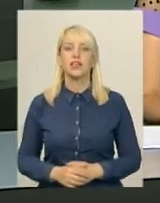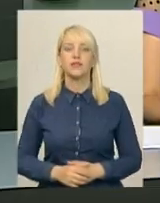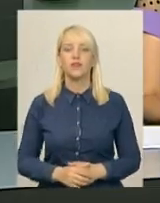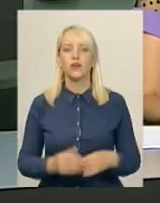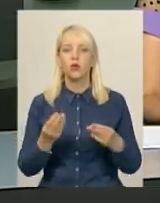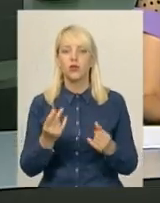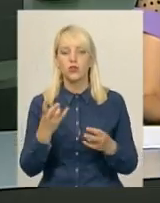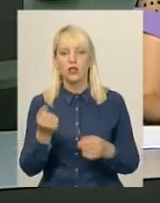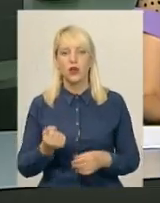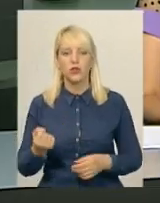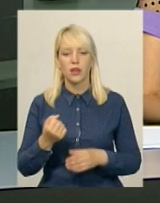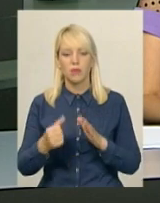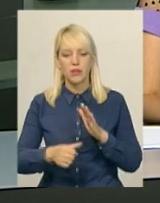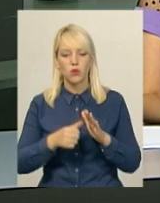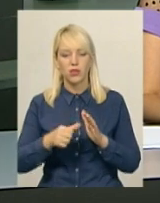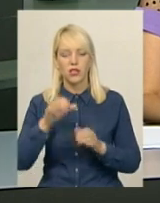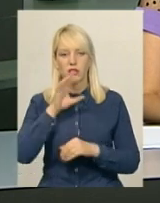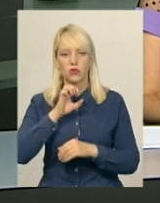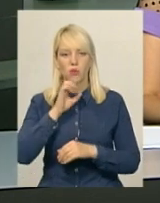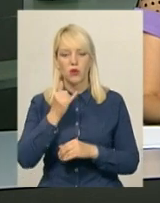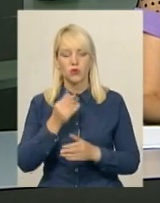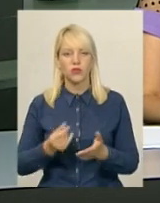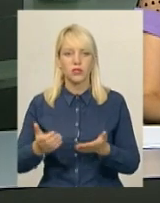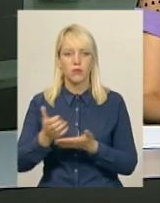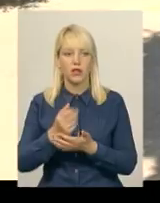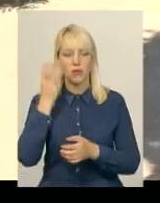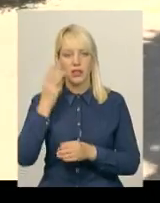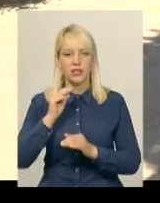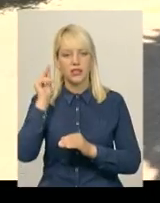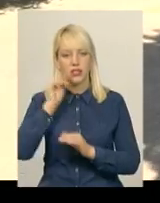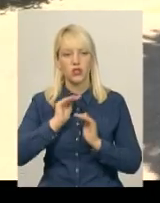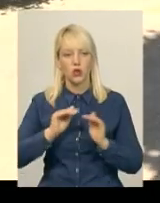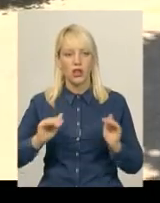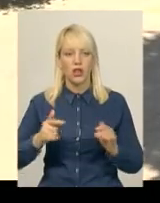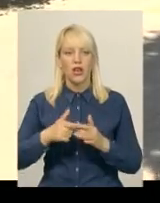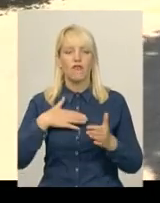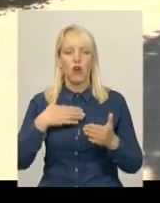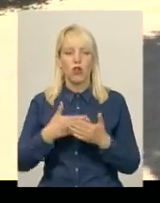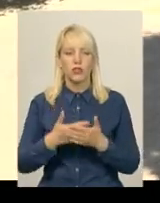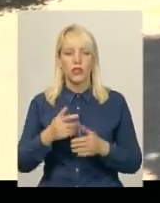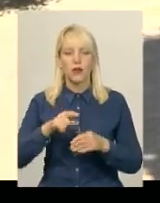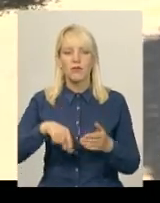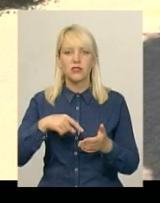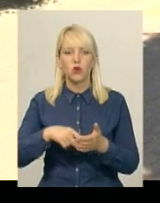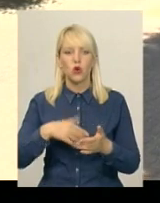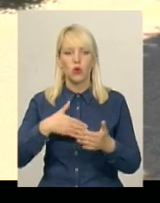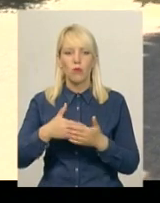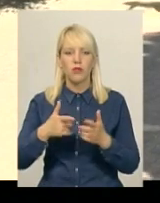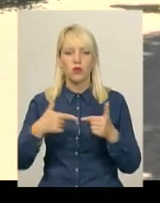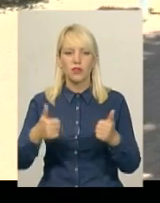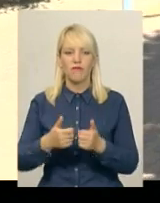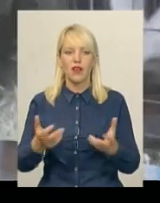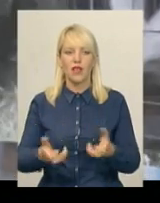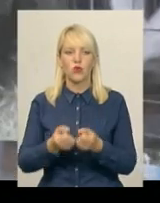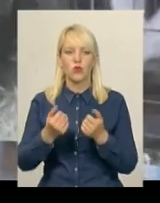Гроші на утримання безпритульних собак збирали сьогодні хмельницькі школярі та волонтери міської громадської організації «Врятуй життя».